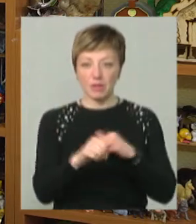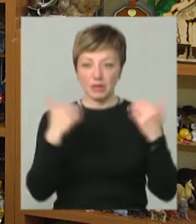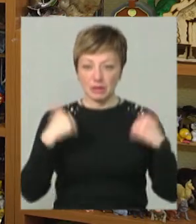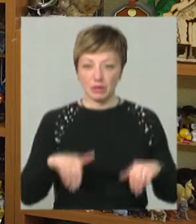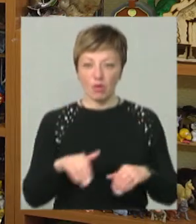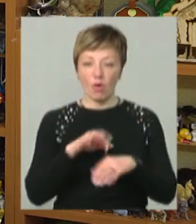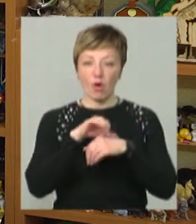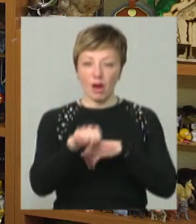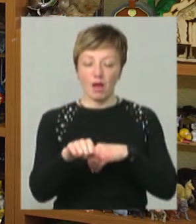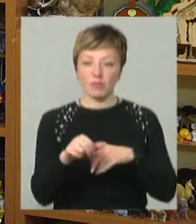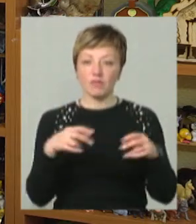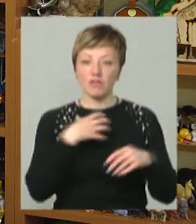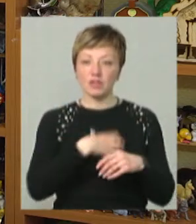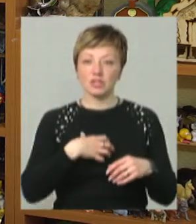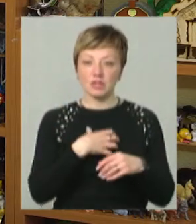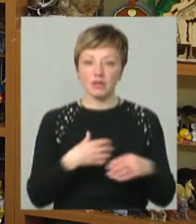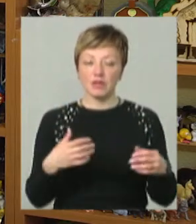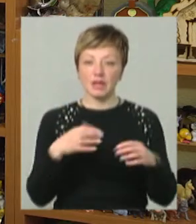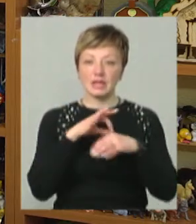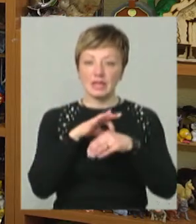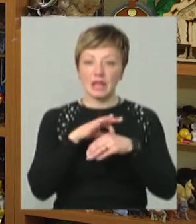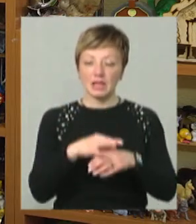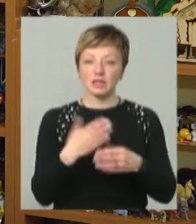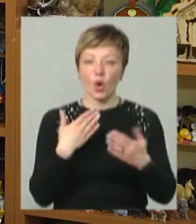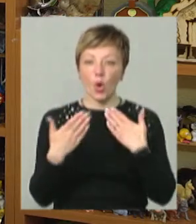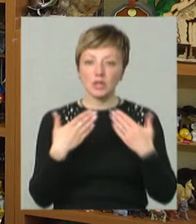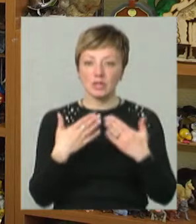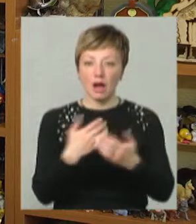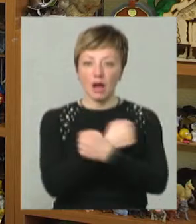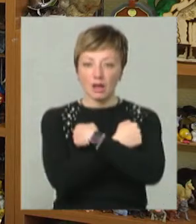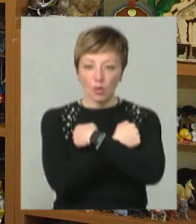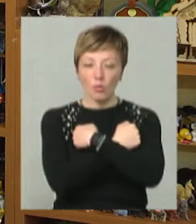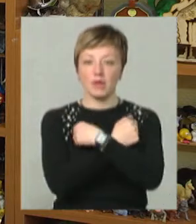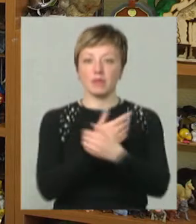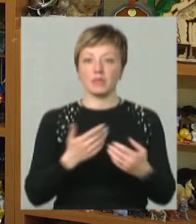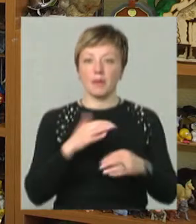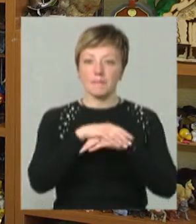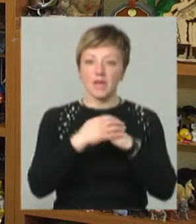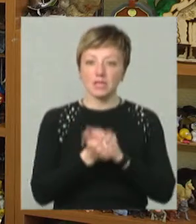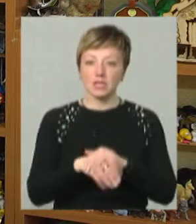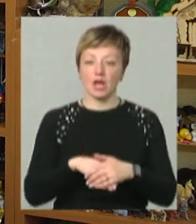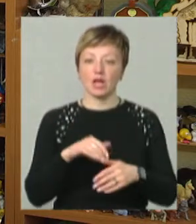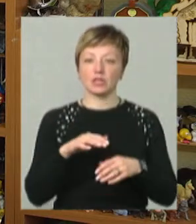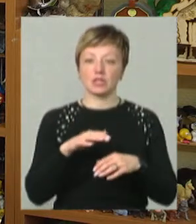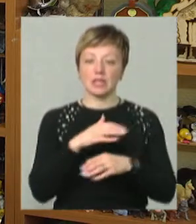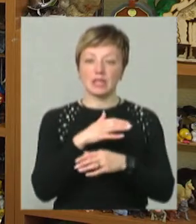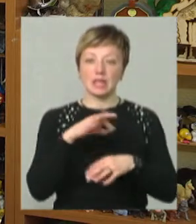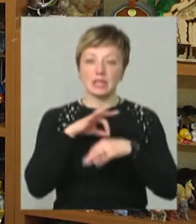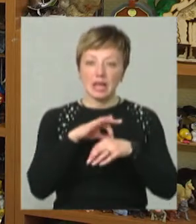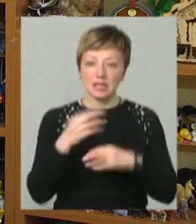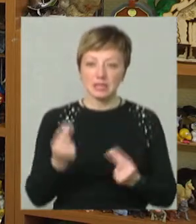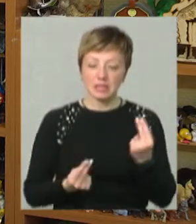а тіло окремо. І тут дуже важливі тілесні контакти, обійми, масажі, тілесні